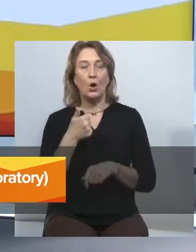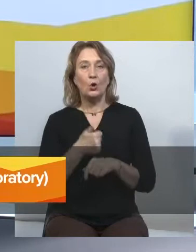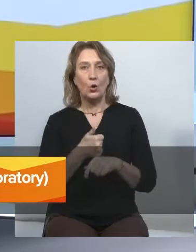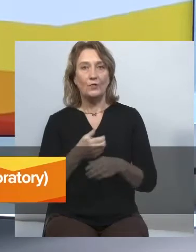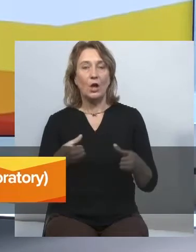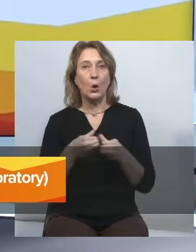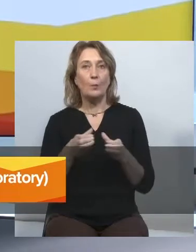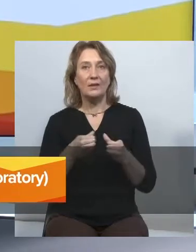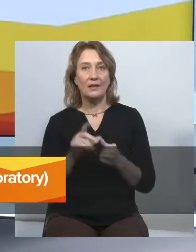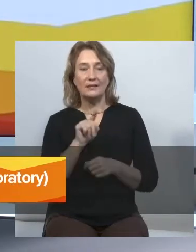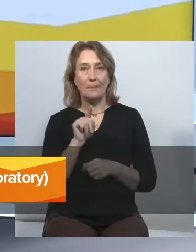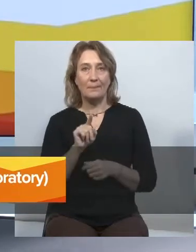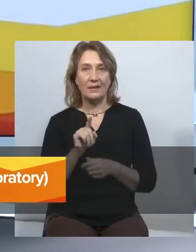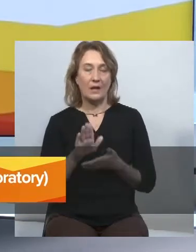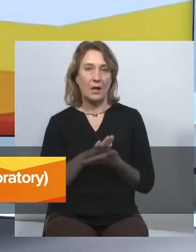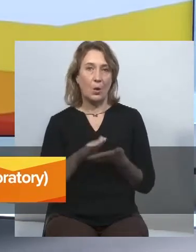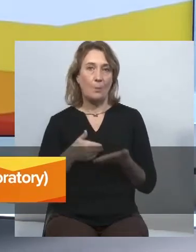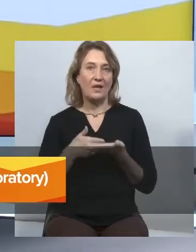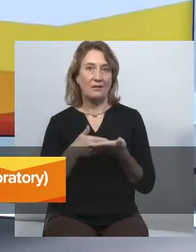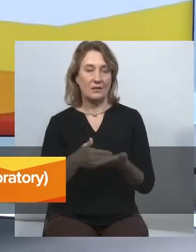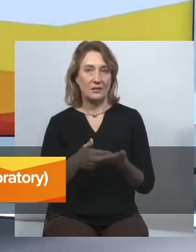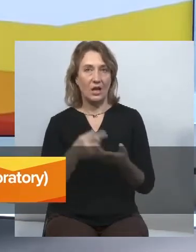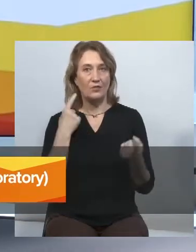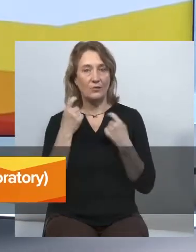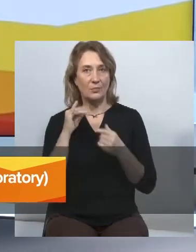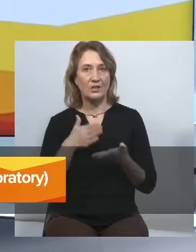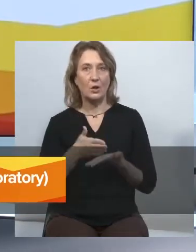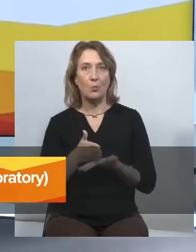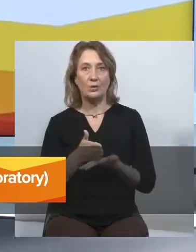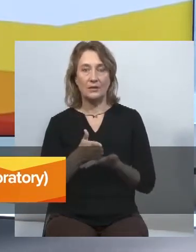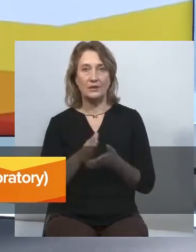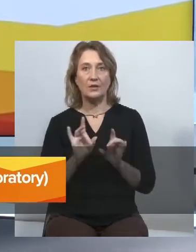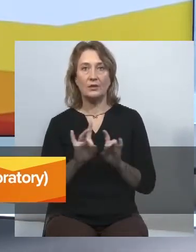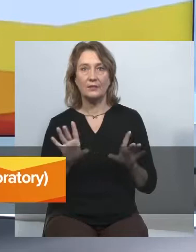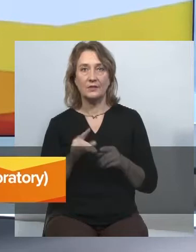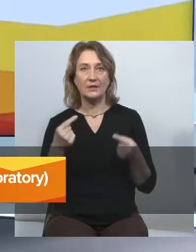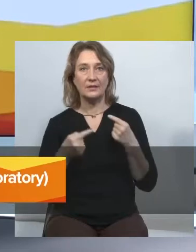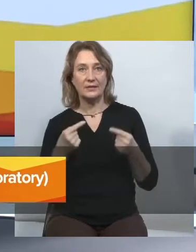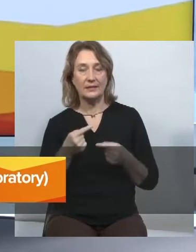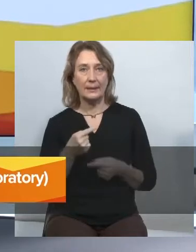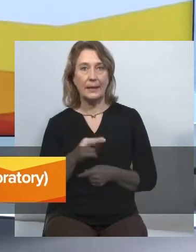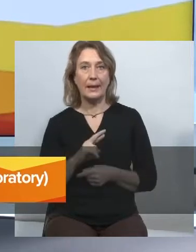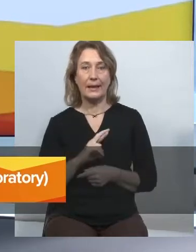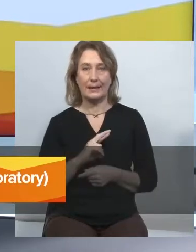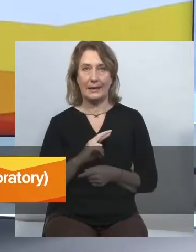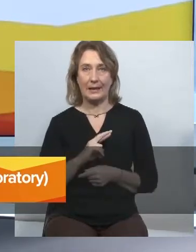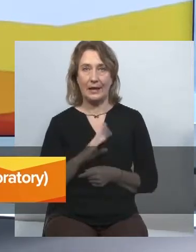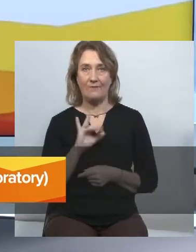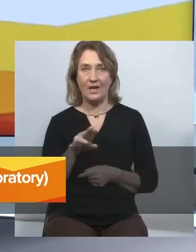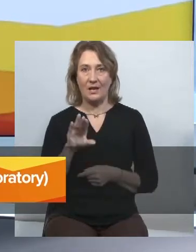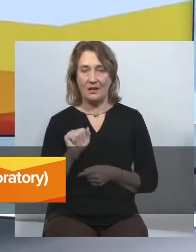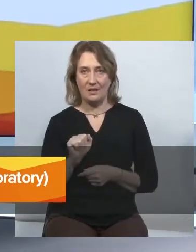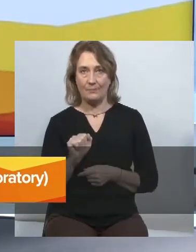Ради України з питань гуманітарної та інформаційної політики. Модеруватиму дискусію я, Віта Володовська, юристка лабораторії